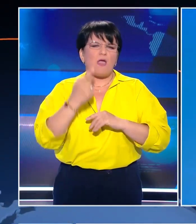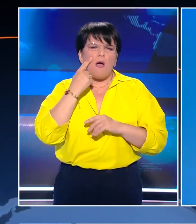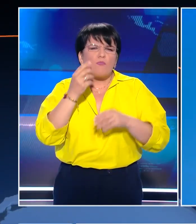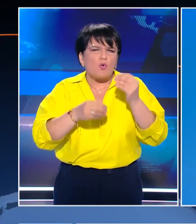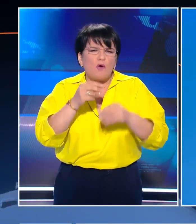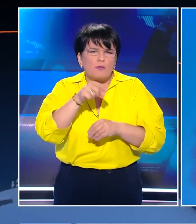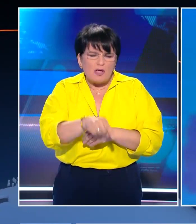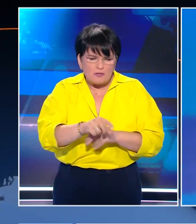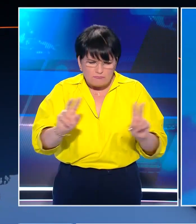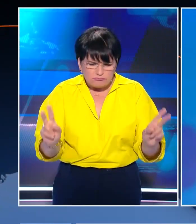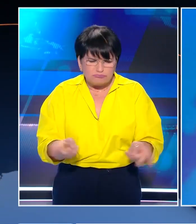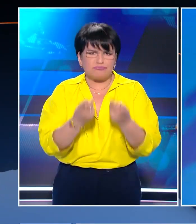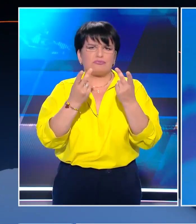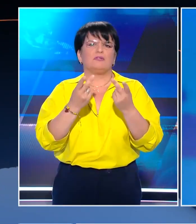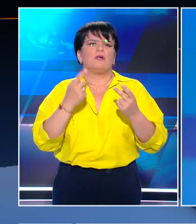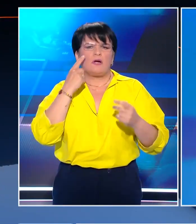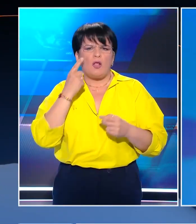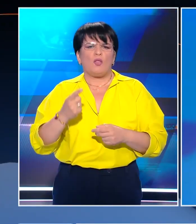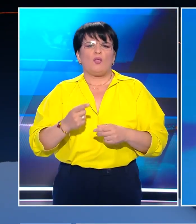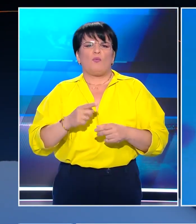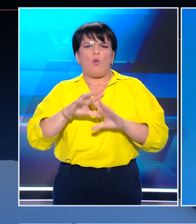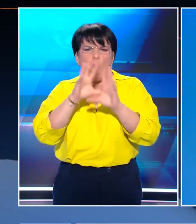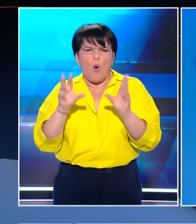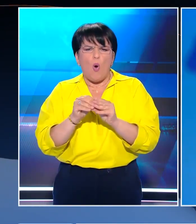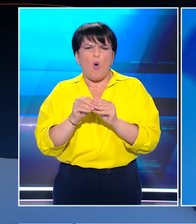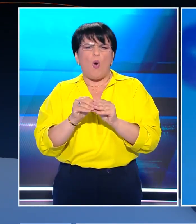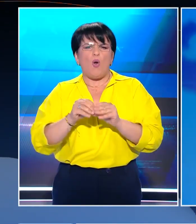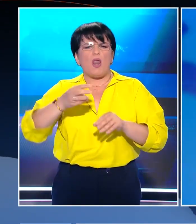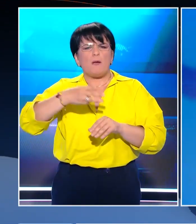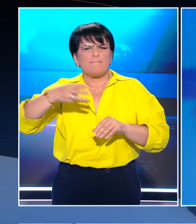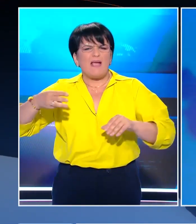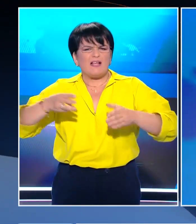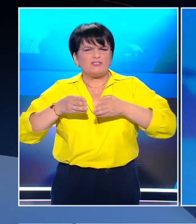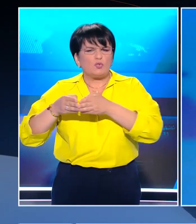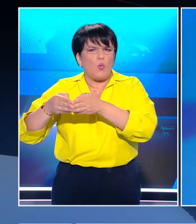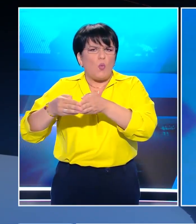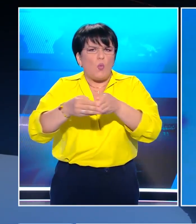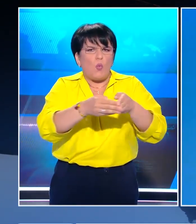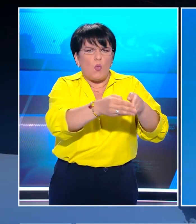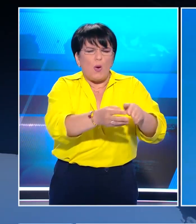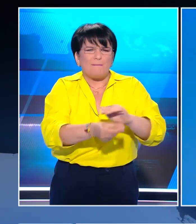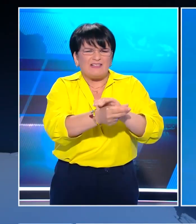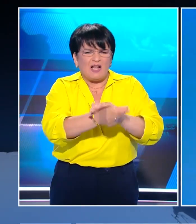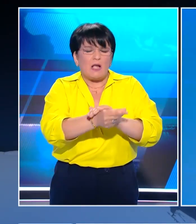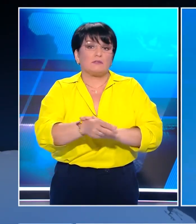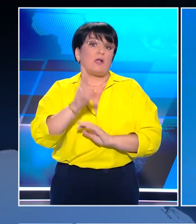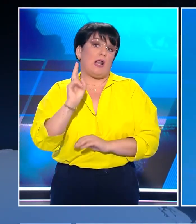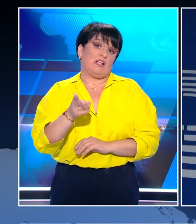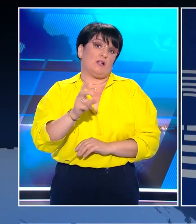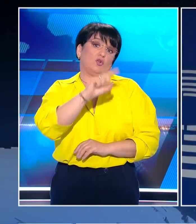ρίζα του προβλήματος που είναι. Αυτά τα πλοία που φεύγουν από τις ακτές της Νότιας Μεσογείου θέτοντας σε κίνδυνο ανθρώπινες ζωές.